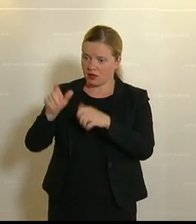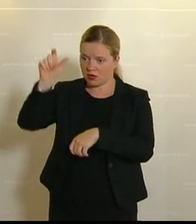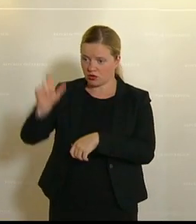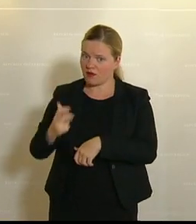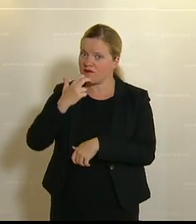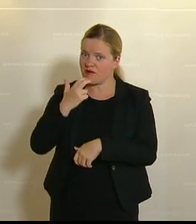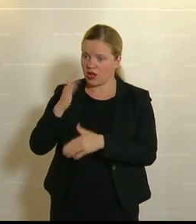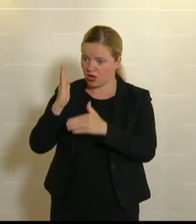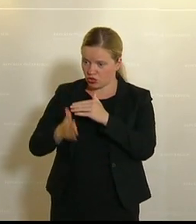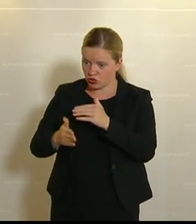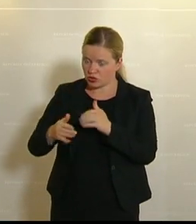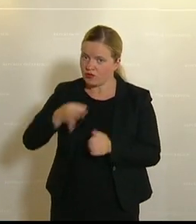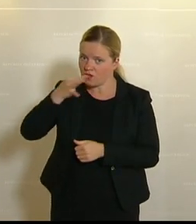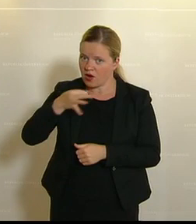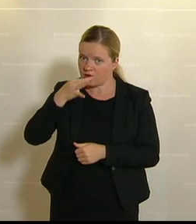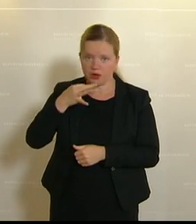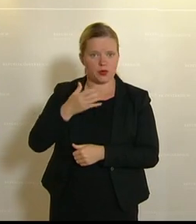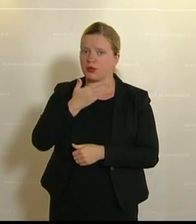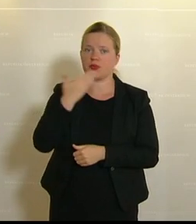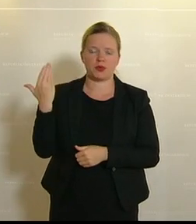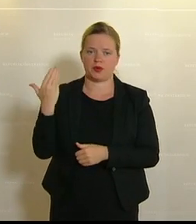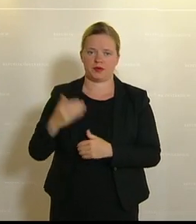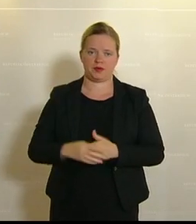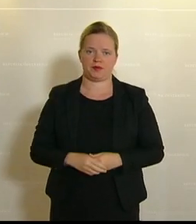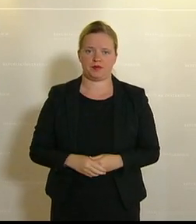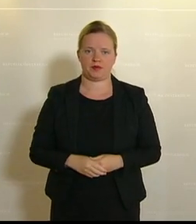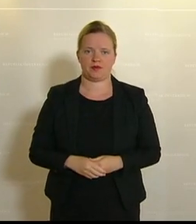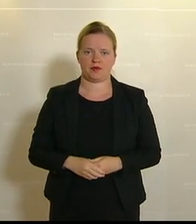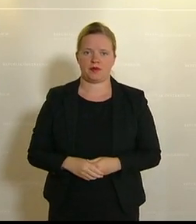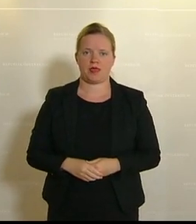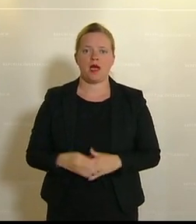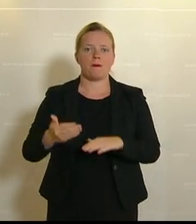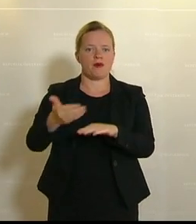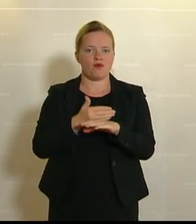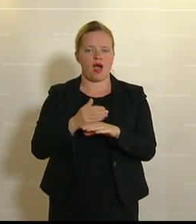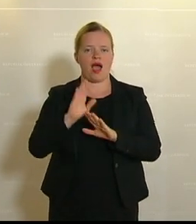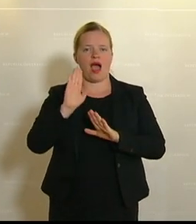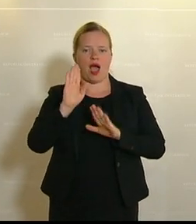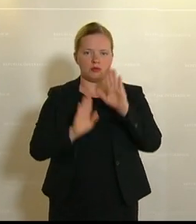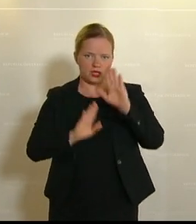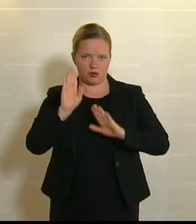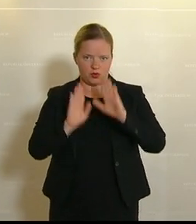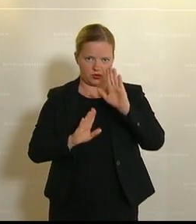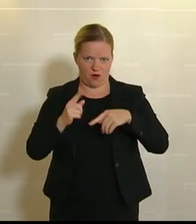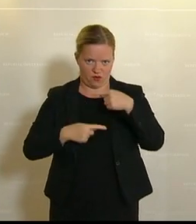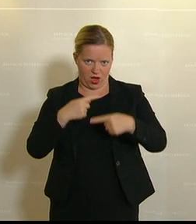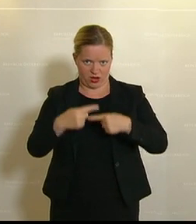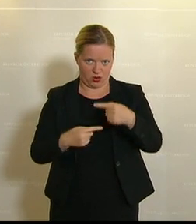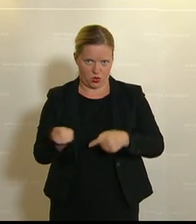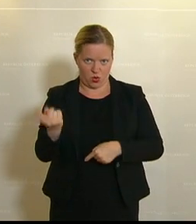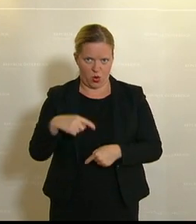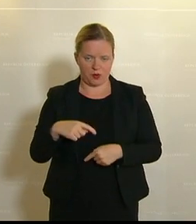Schlusswort? Ebenfalls nicht der Fall. Bevor wir zum Abstimmungsvorgang kommen, freue ich die Clubs, ob